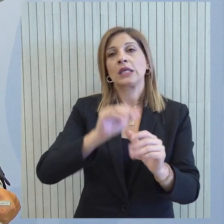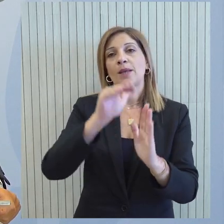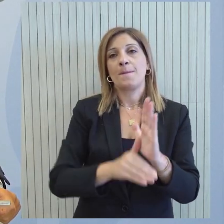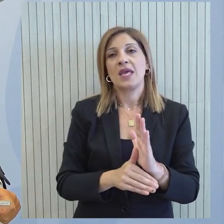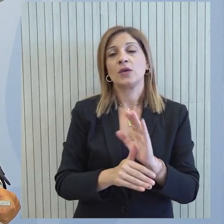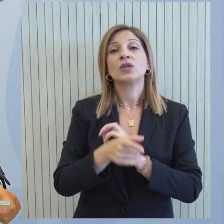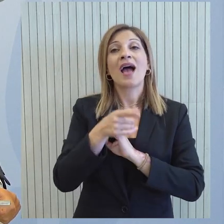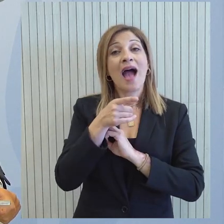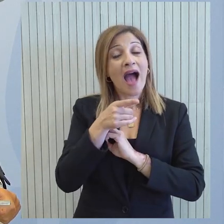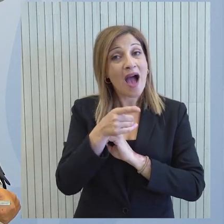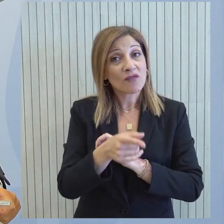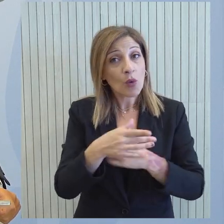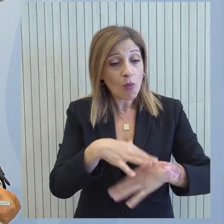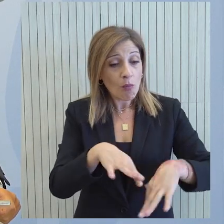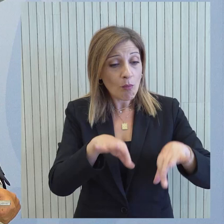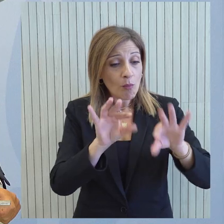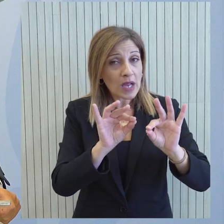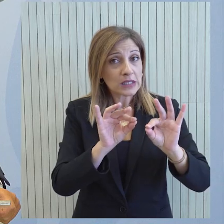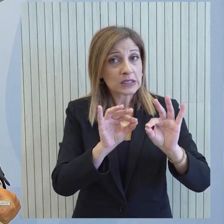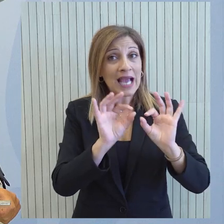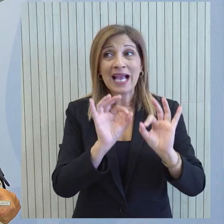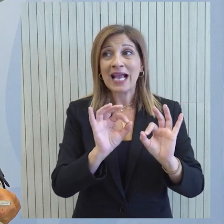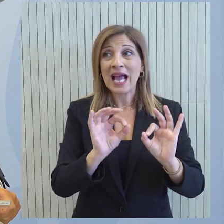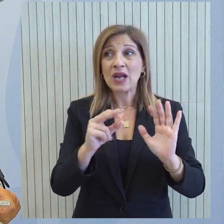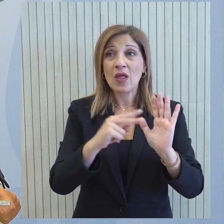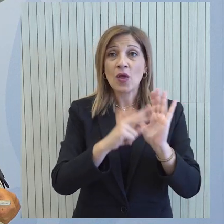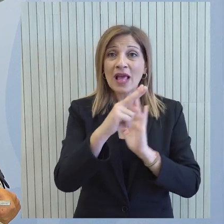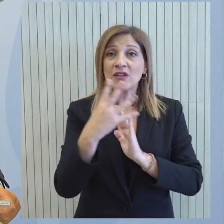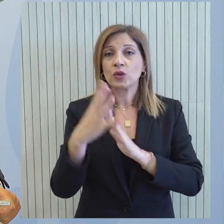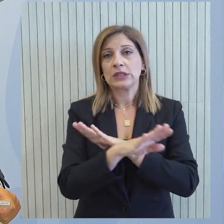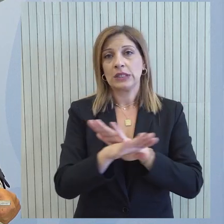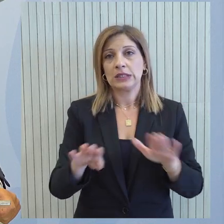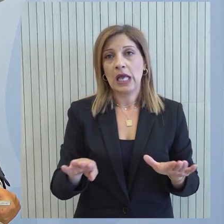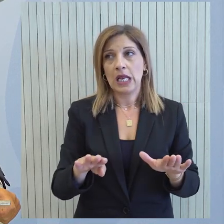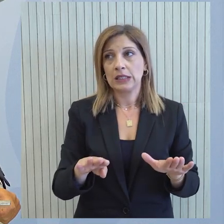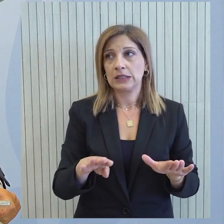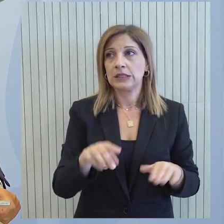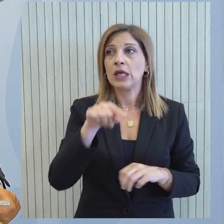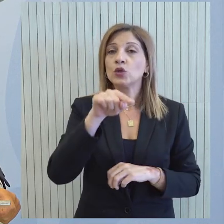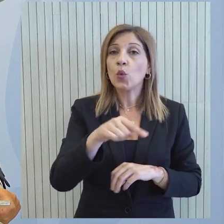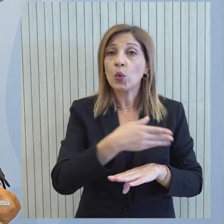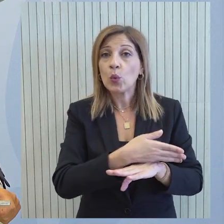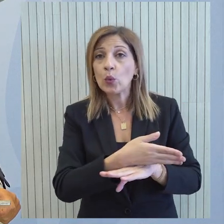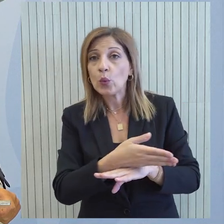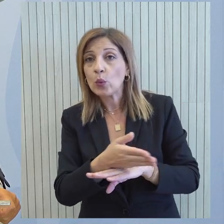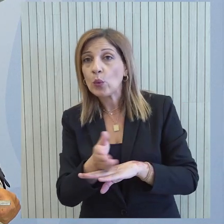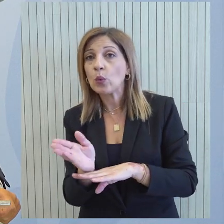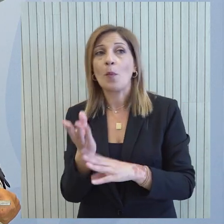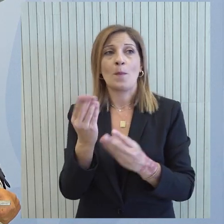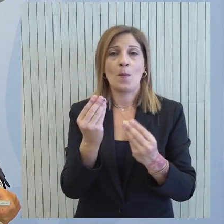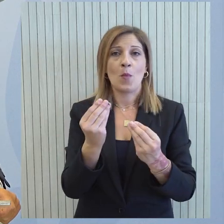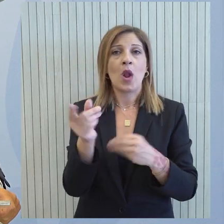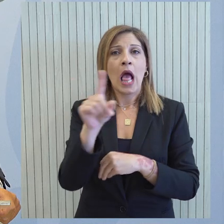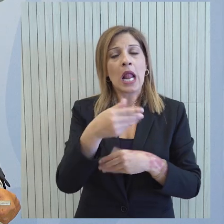ότι αυτό το έργο κατά προηγούμενες εξαγγελίες πρόκειται να ολοκληρωθεί το 2024 έχει μετατοπιστεί το χρονοδιάγραμμα όπως και